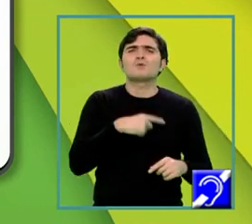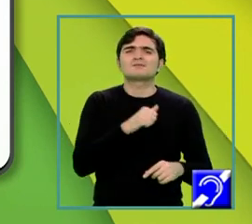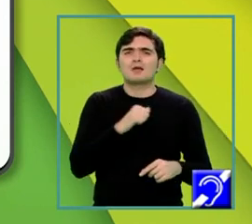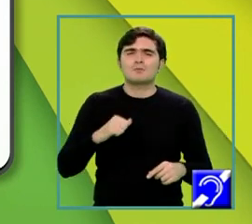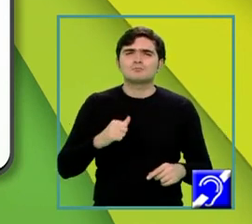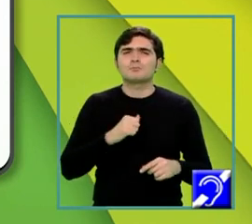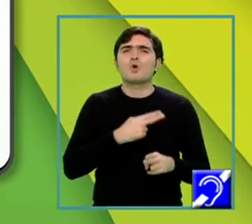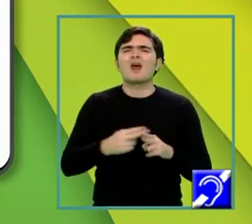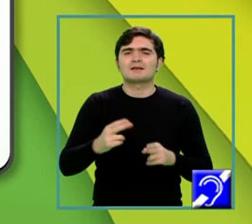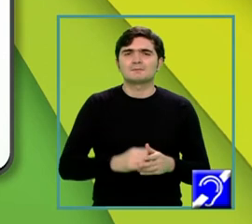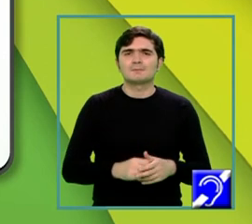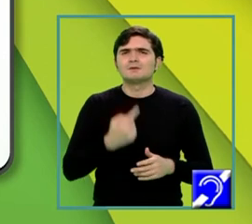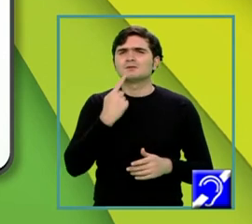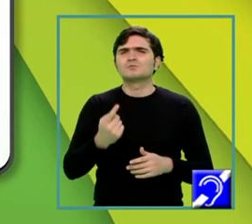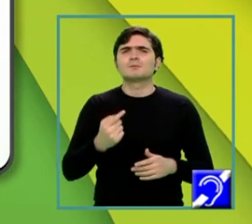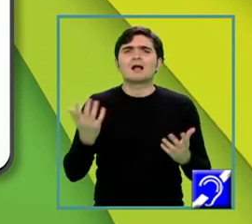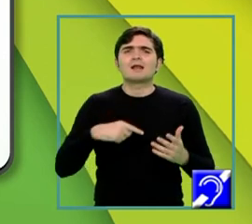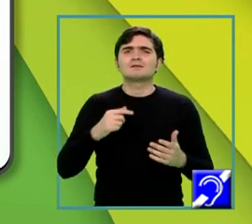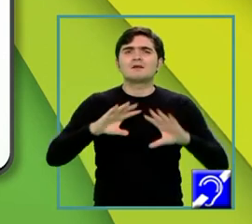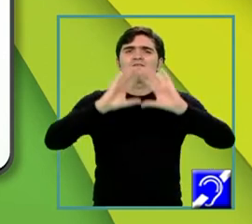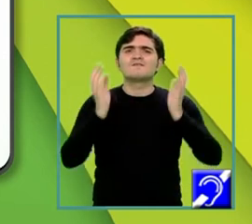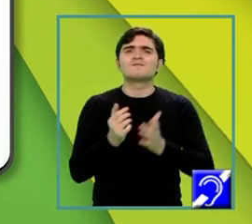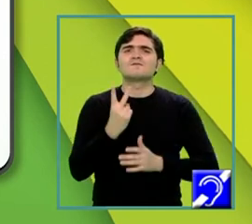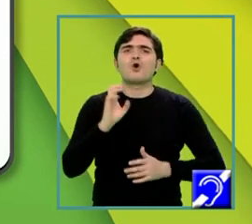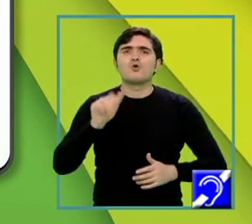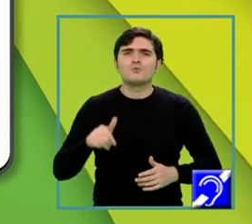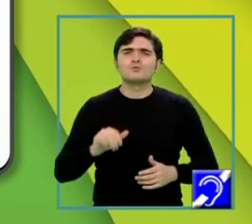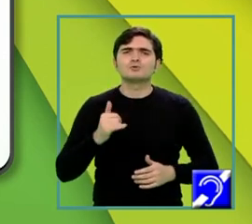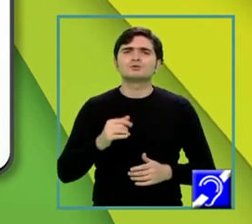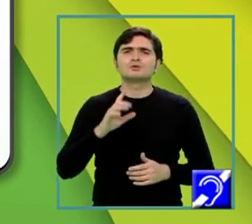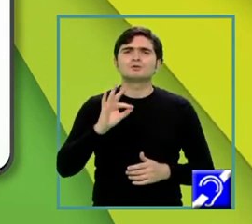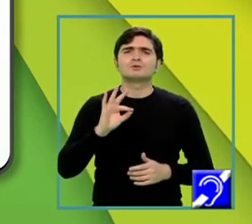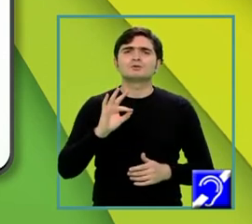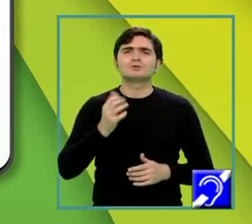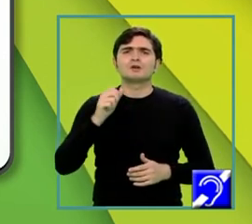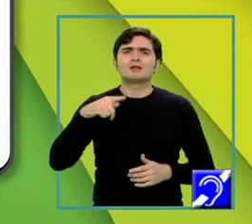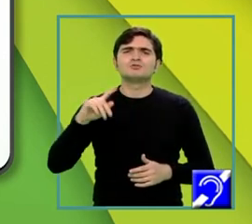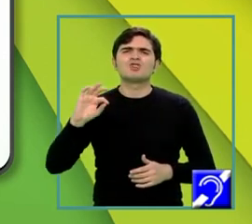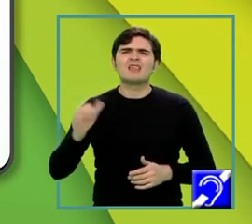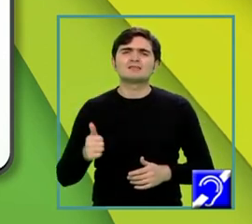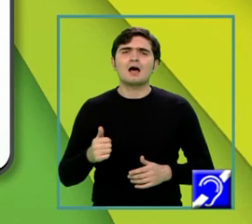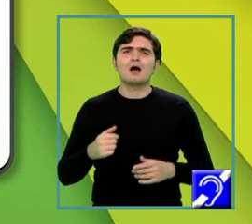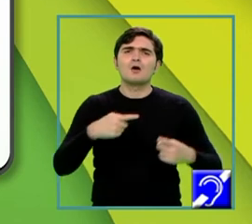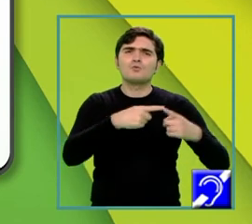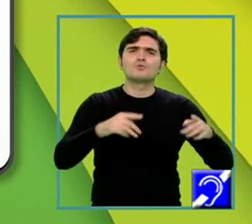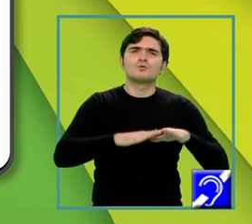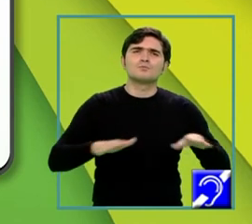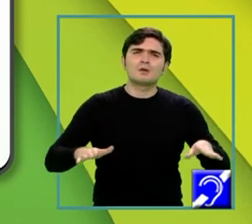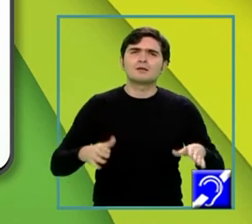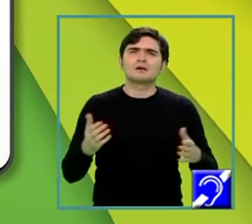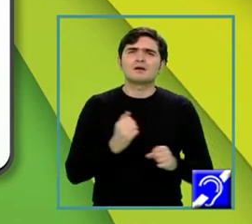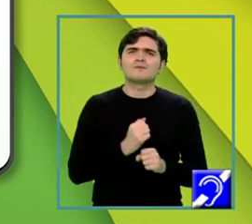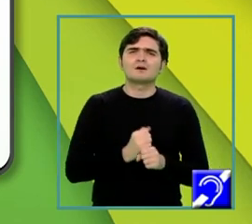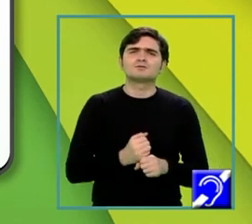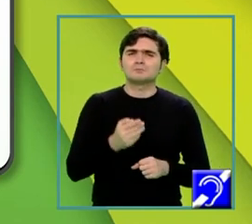Volumul piramidei și tangenta unghiului plan corespunzător de iedului format de o față laterală cu planul